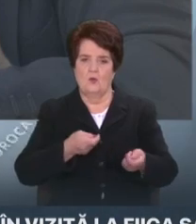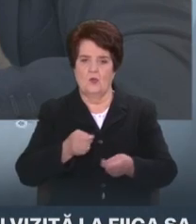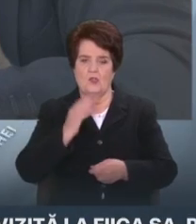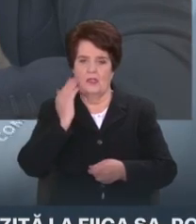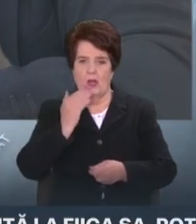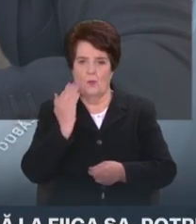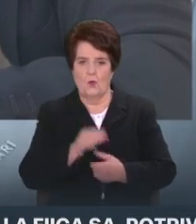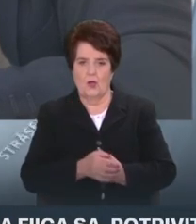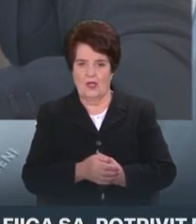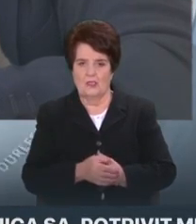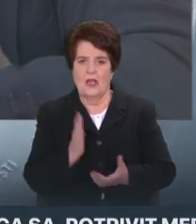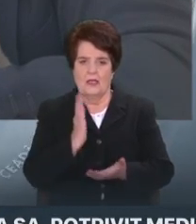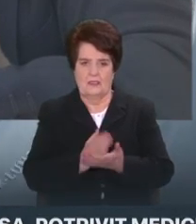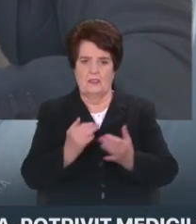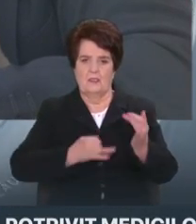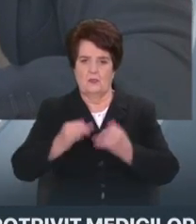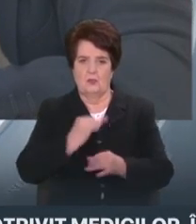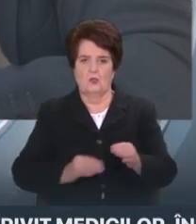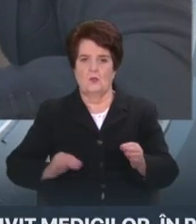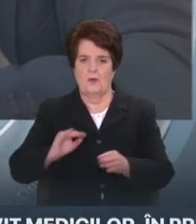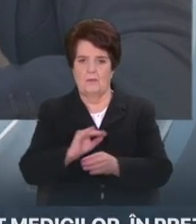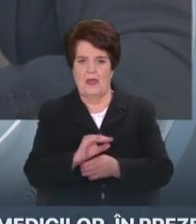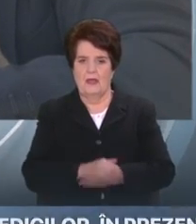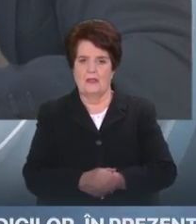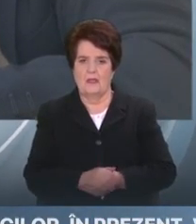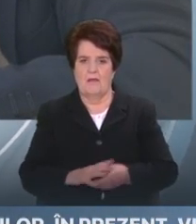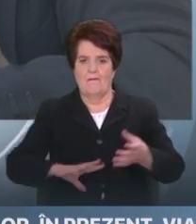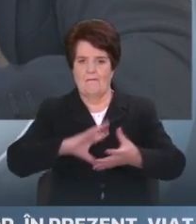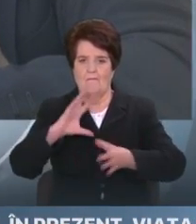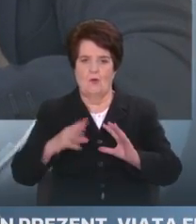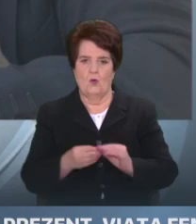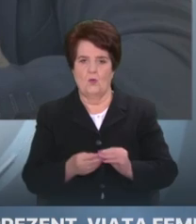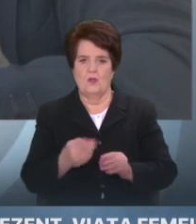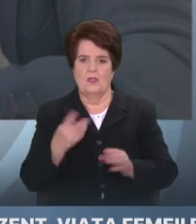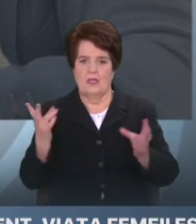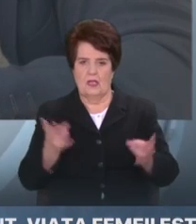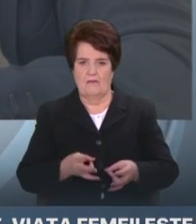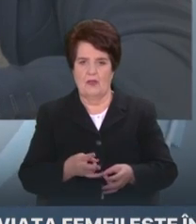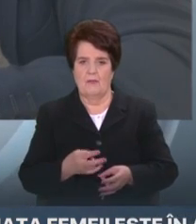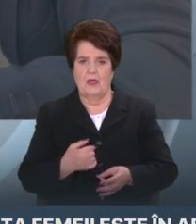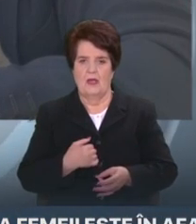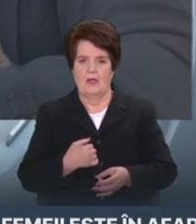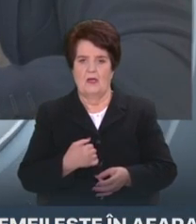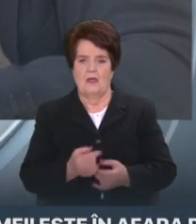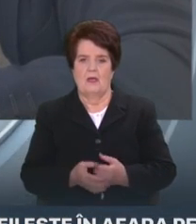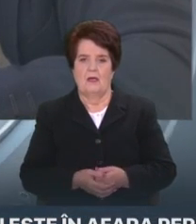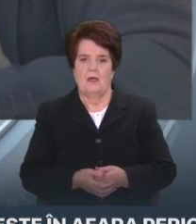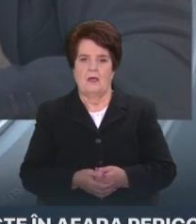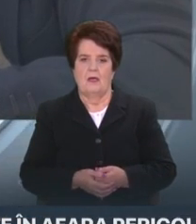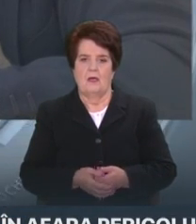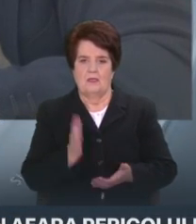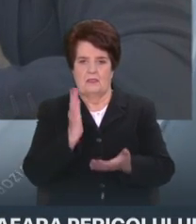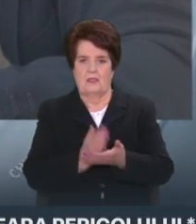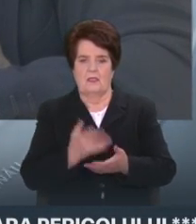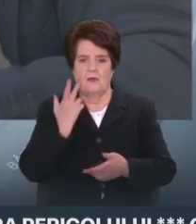București? Sunt dispus să suplineze volumul de care avem nevoie? Suntem în